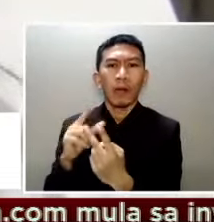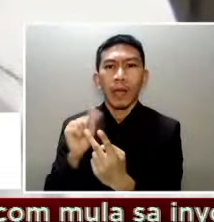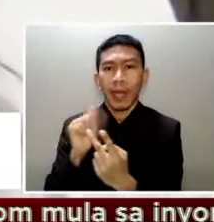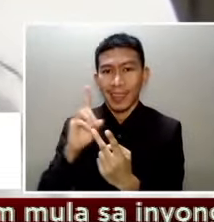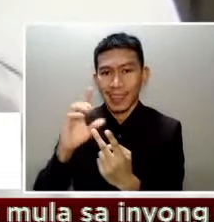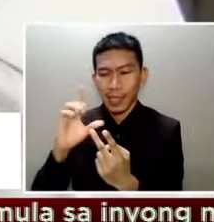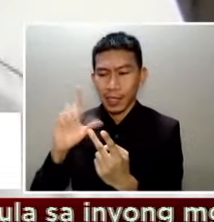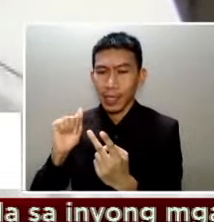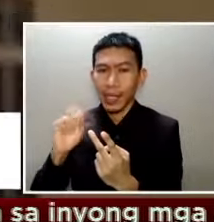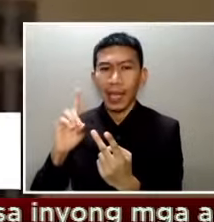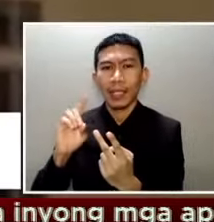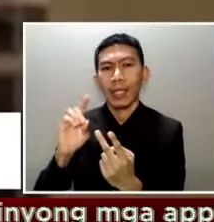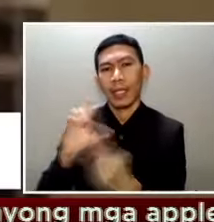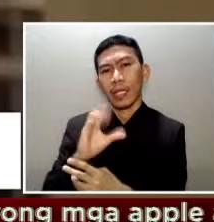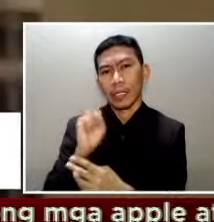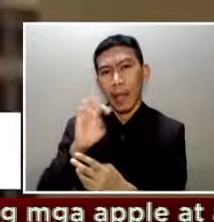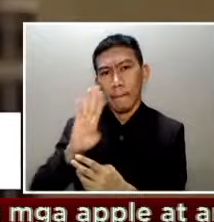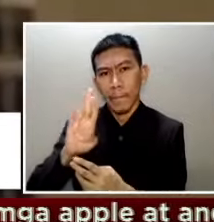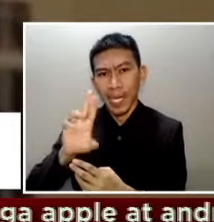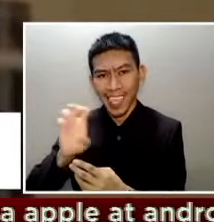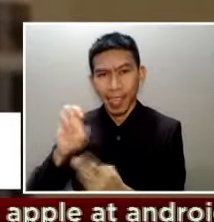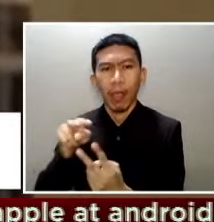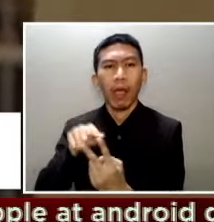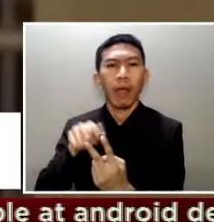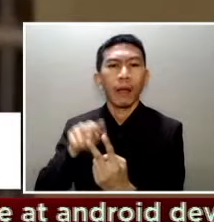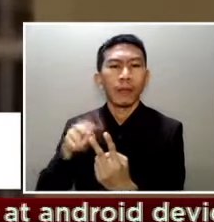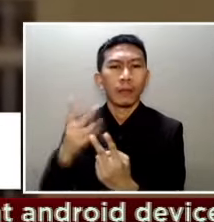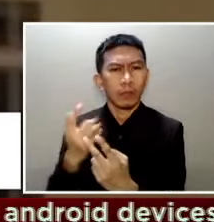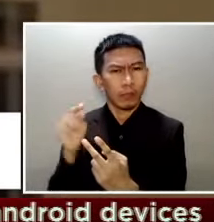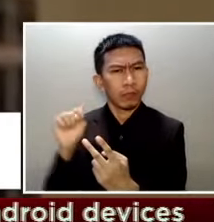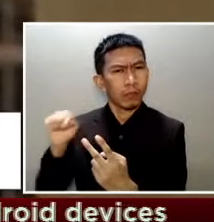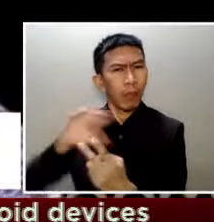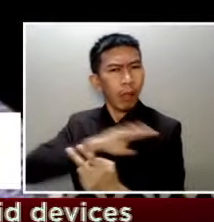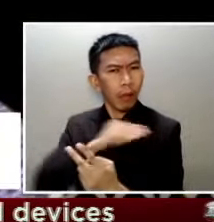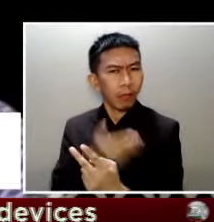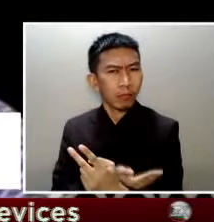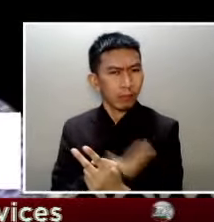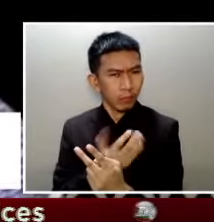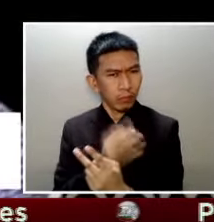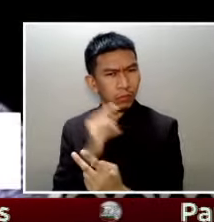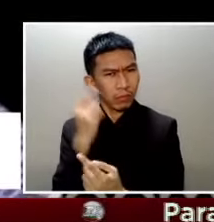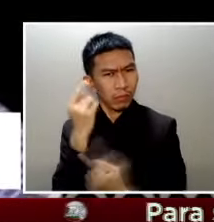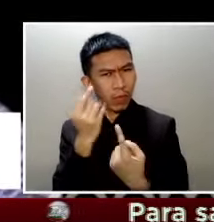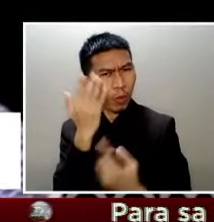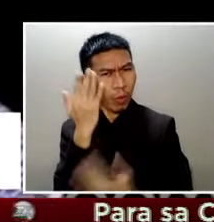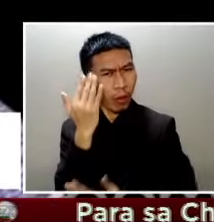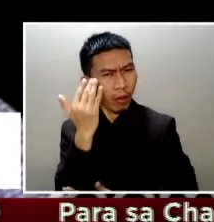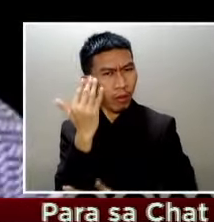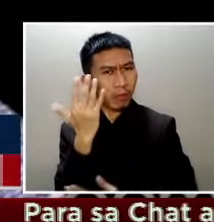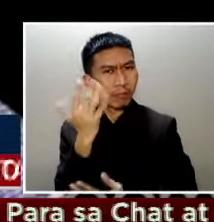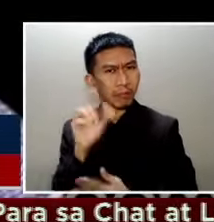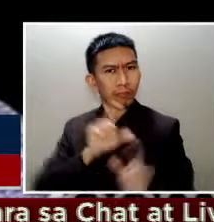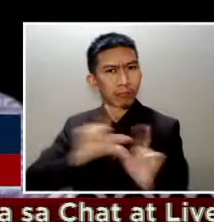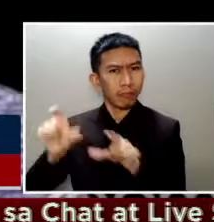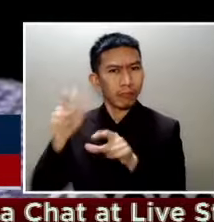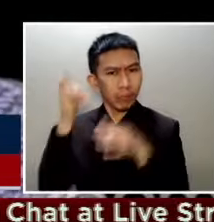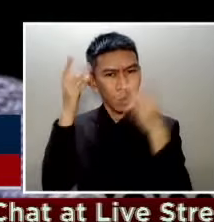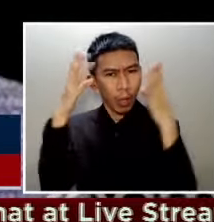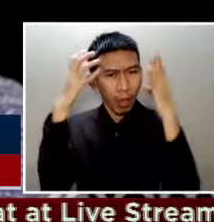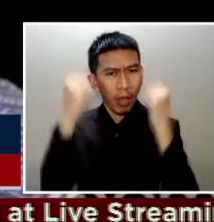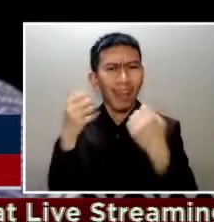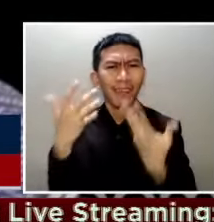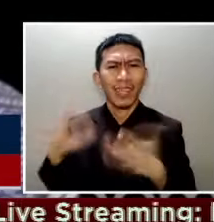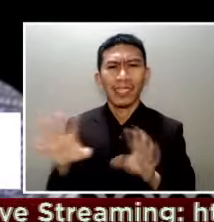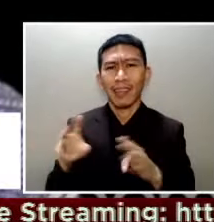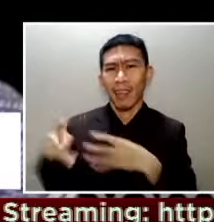Nagtataka ang anak ni Casambre bakit pa sila kailangang bansagang terorista Naikulong na nila at lahat and kung ano pa